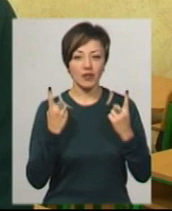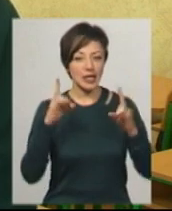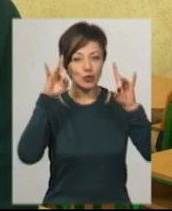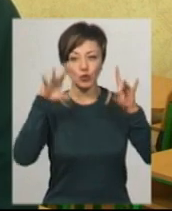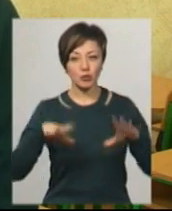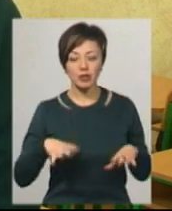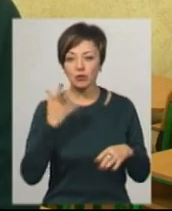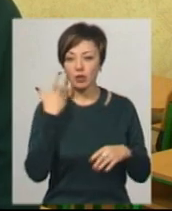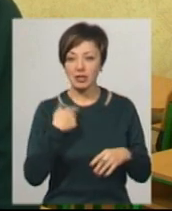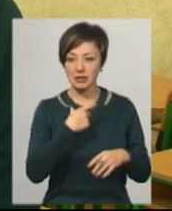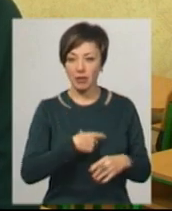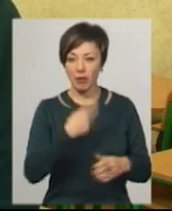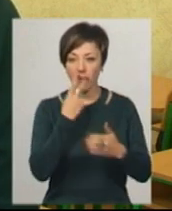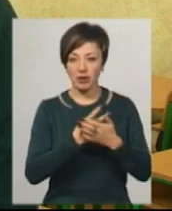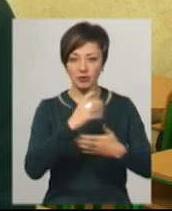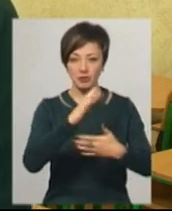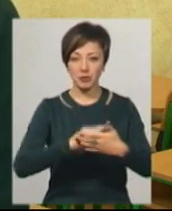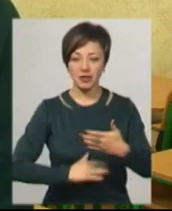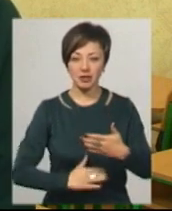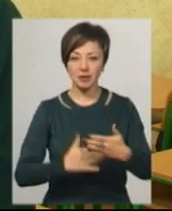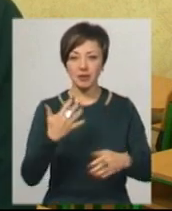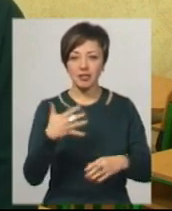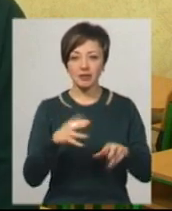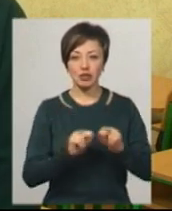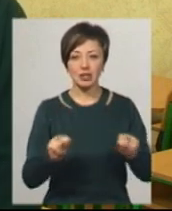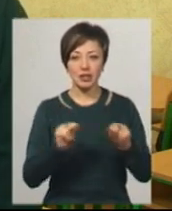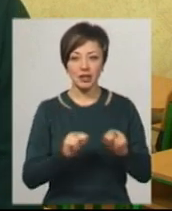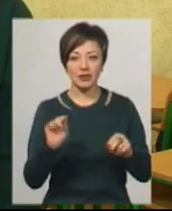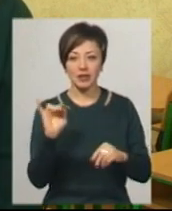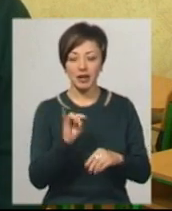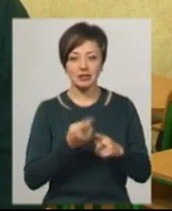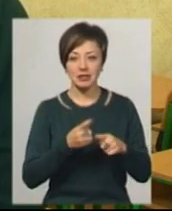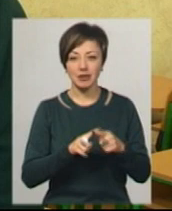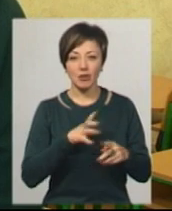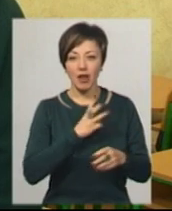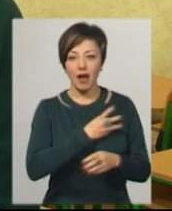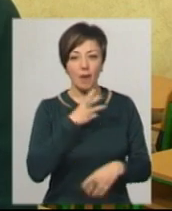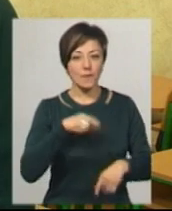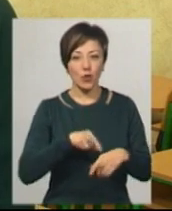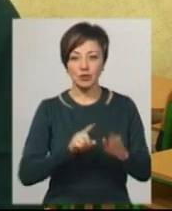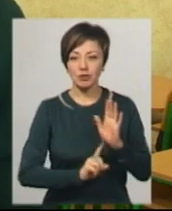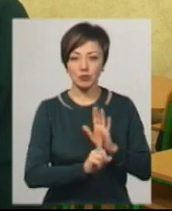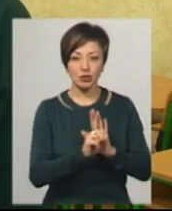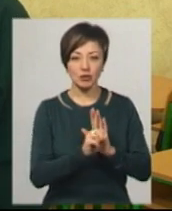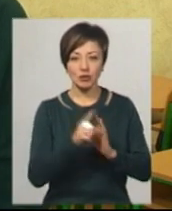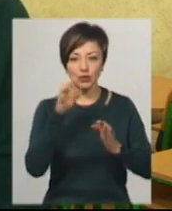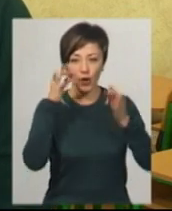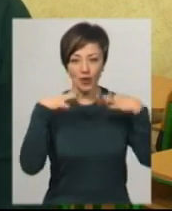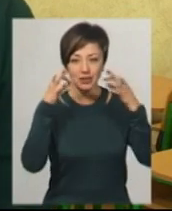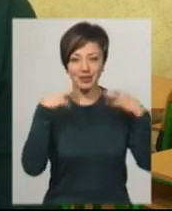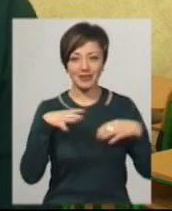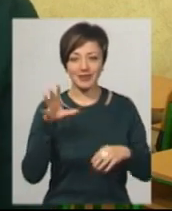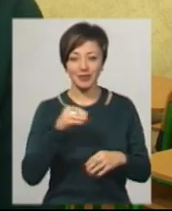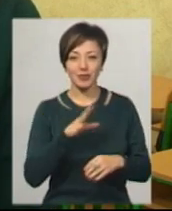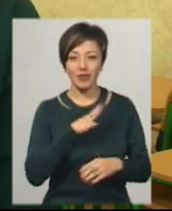сюрприз, коли я себе побачила в списку топ-50 вчителів. І це були емоції спочатку, в сльозах все була,